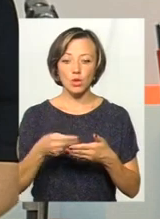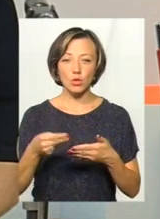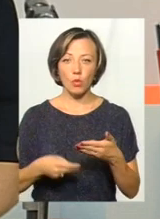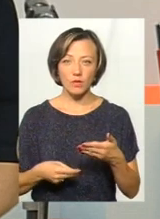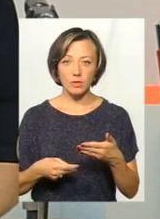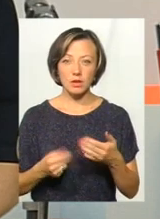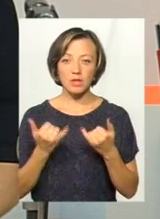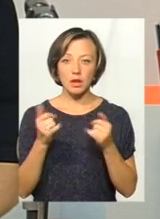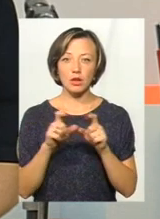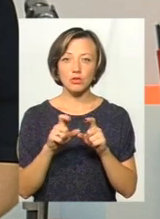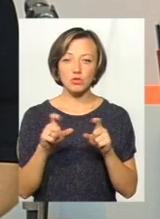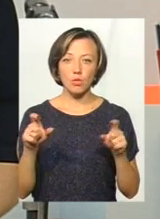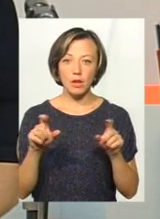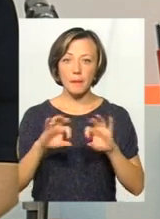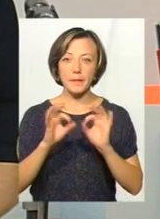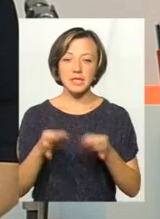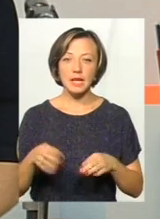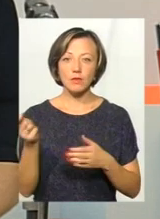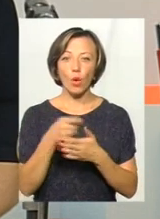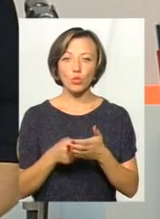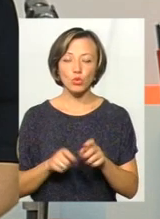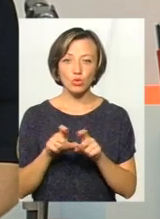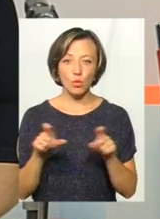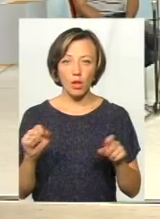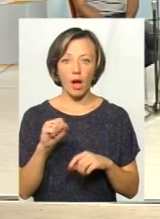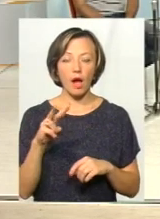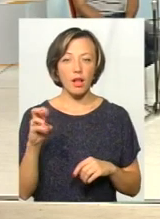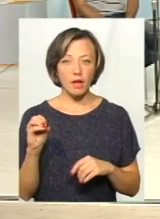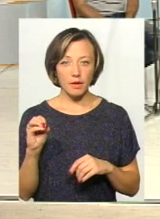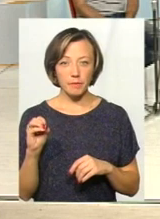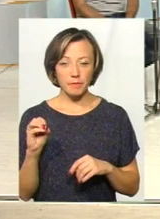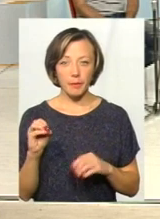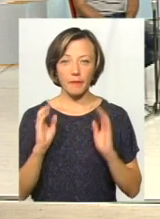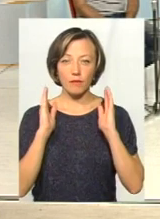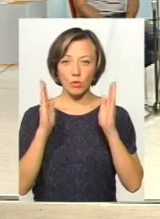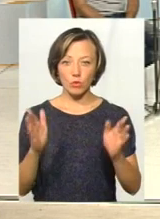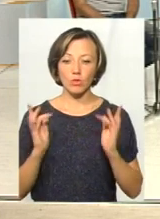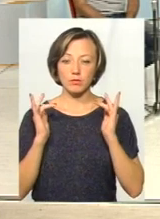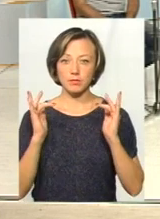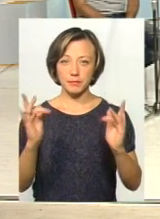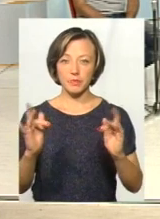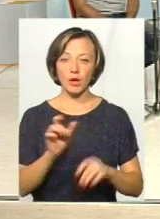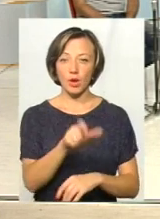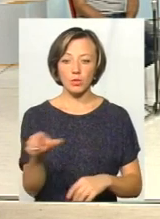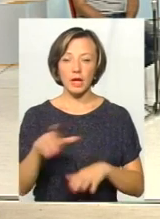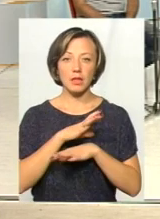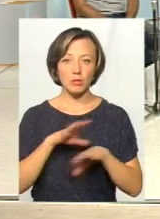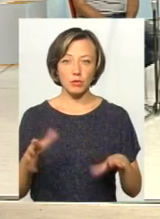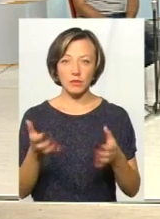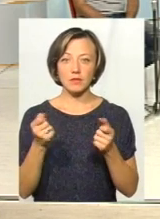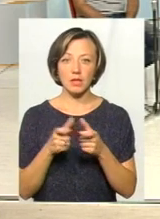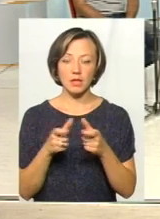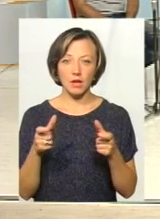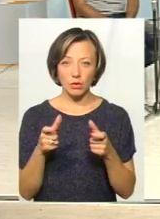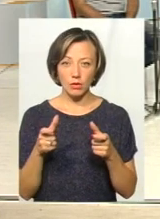для школи і художньої школи. Але в суботу зустрілася пацієнтів не було. Взяли, поліфлітніку,